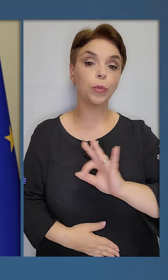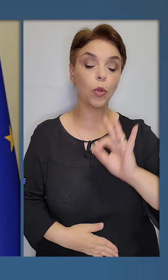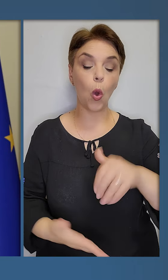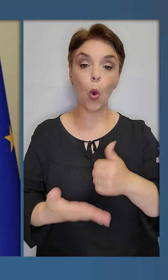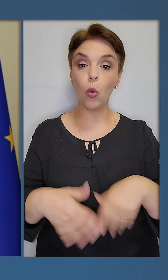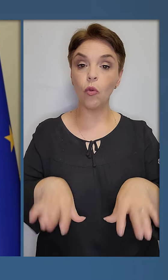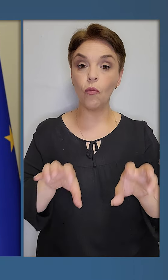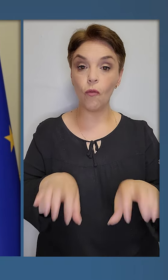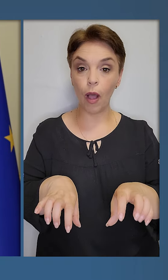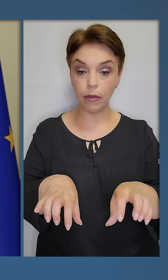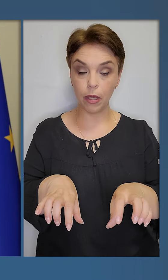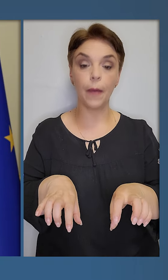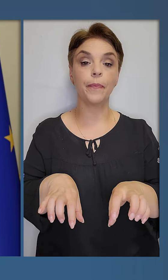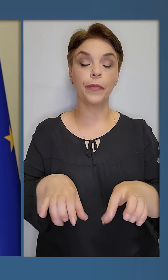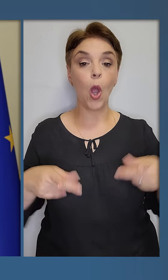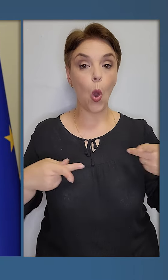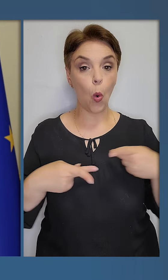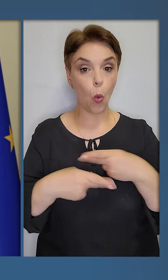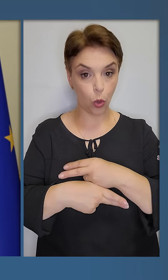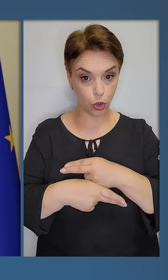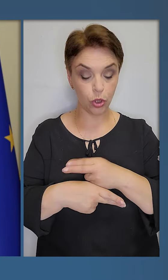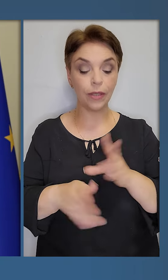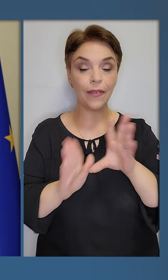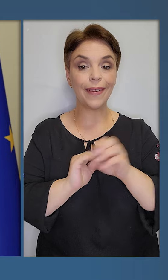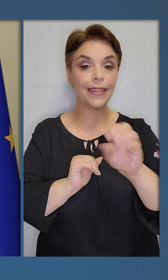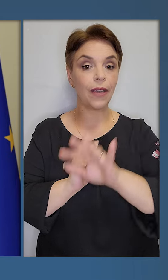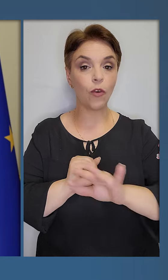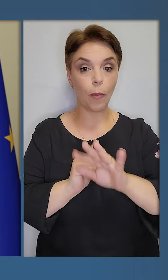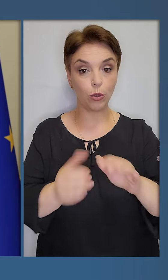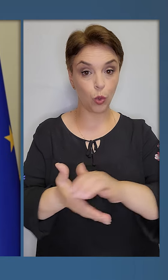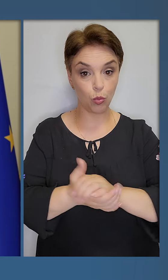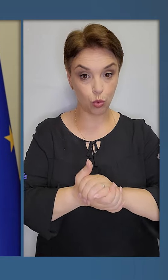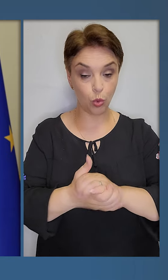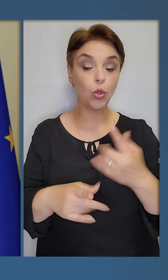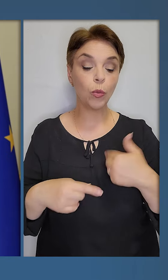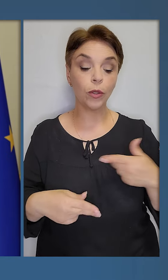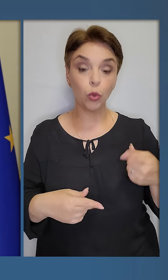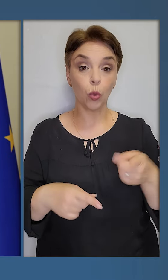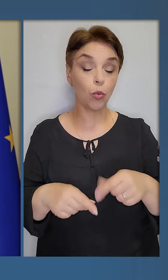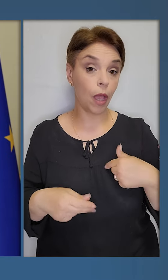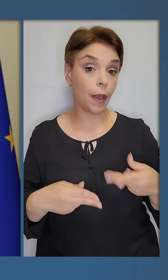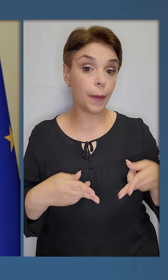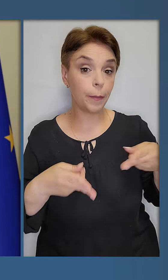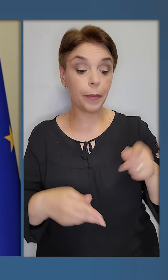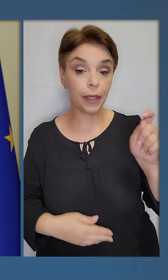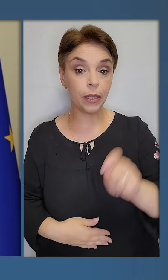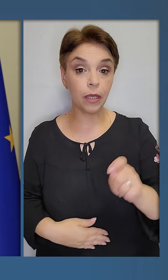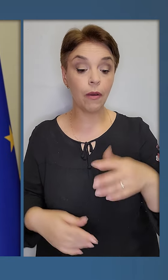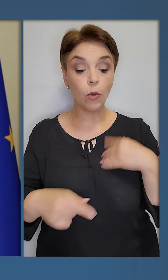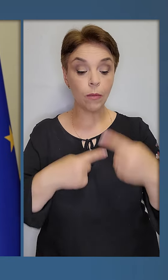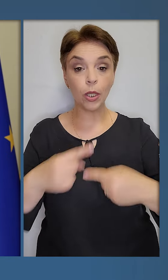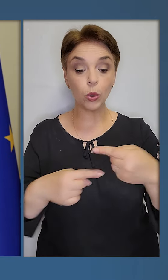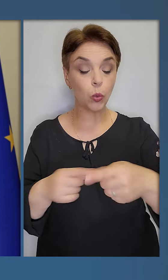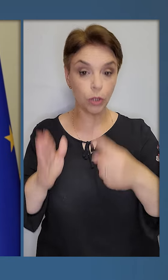головування Угорщини в Європейському Союзі. Тому я і приїхав, адже протягом